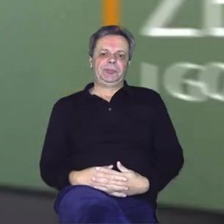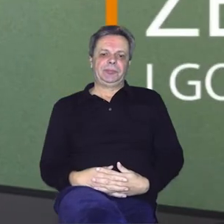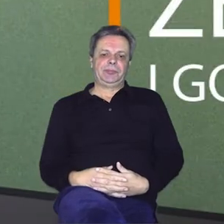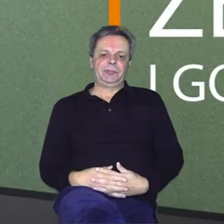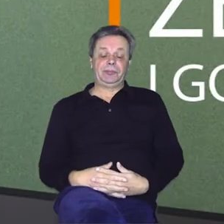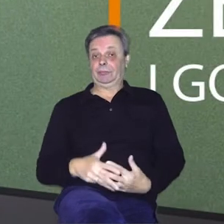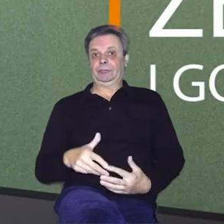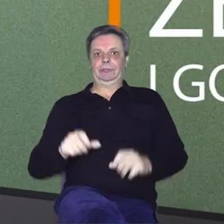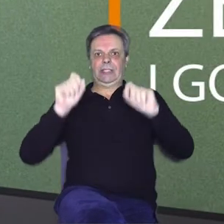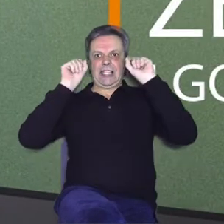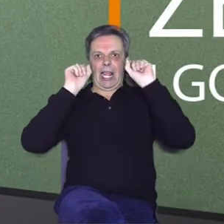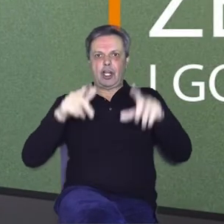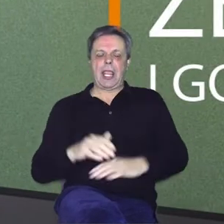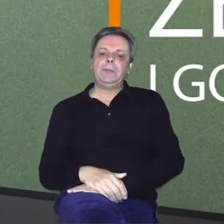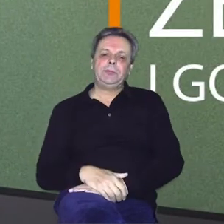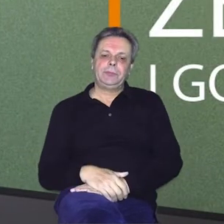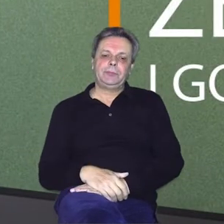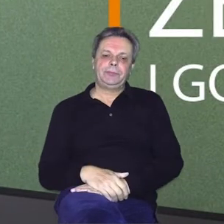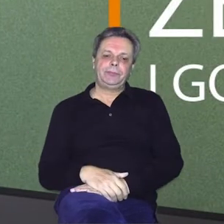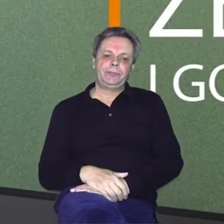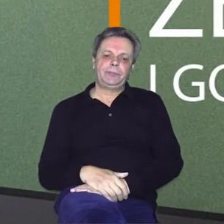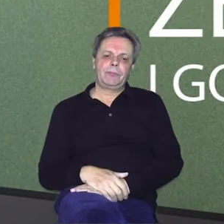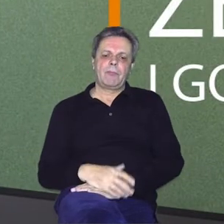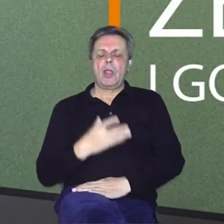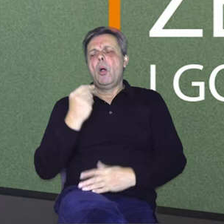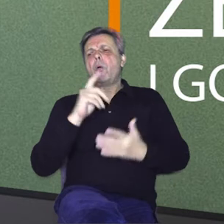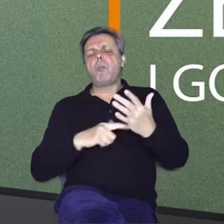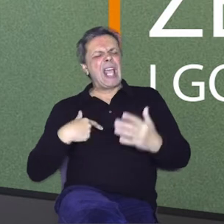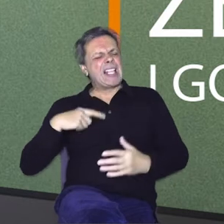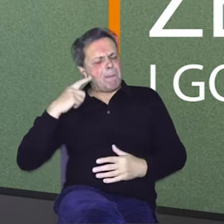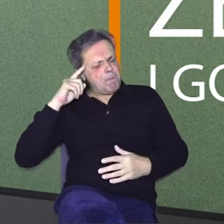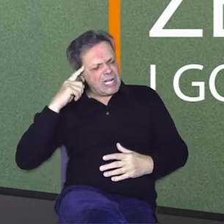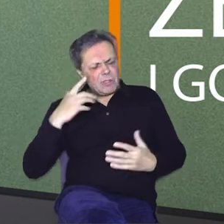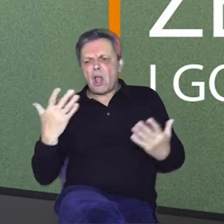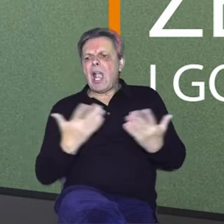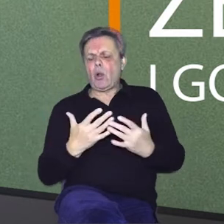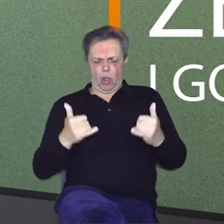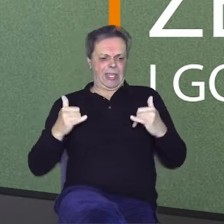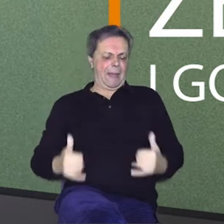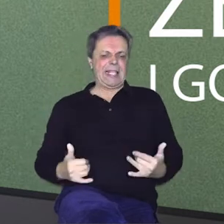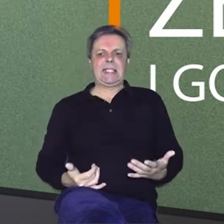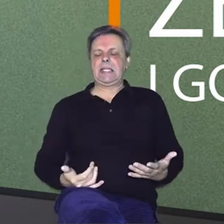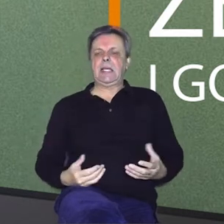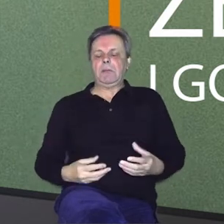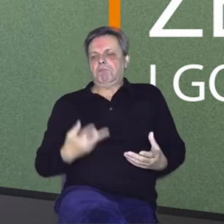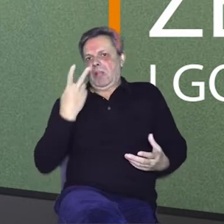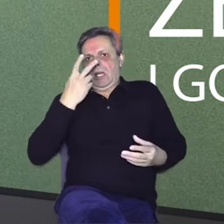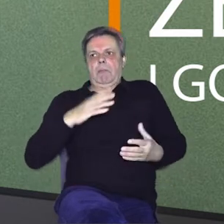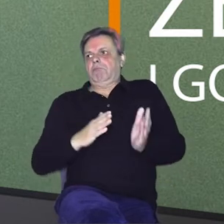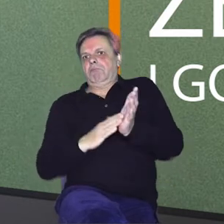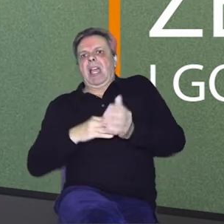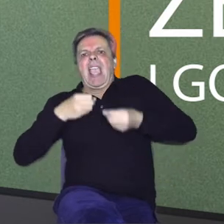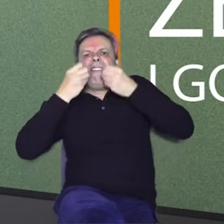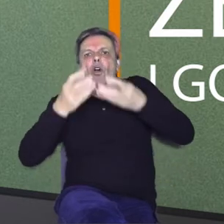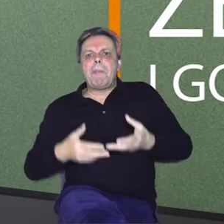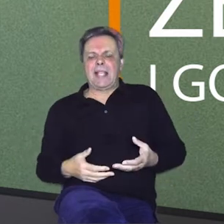I jedno iznađenje. Ne me, često sam si razmišljao kako to danas ide s informacijama,